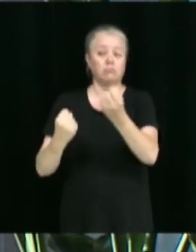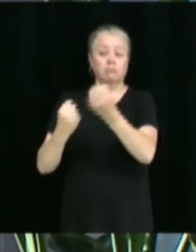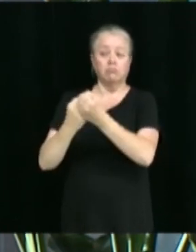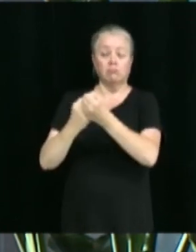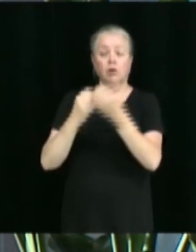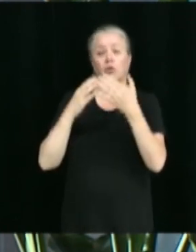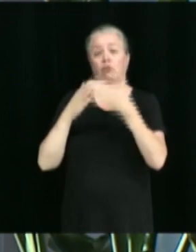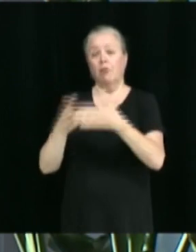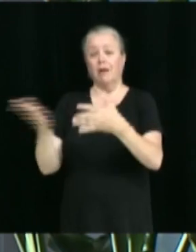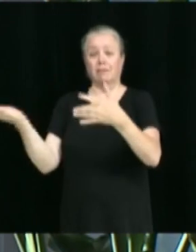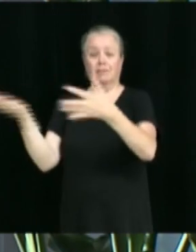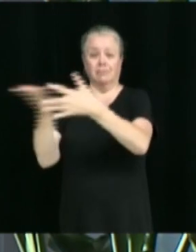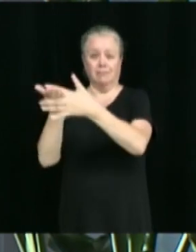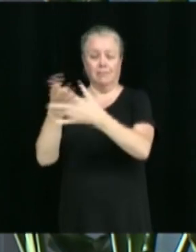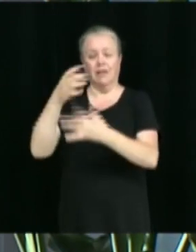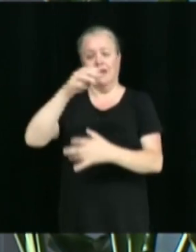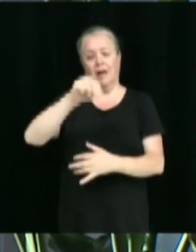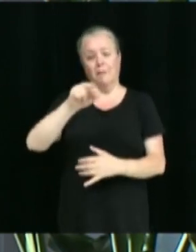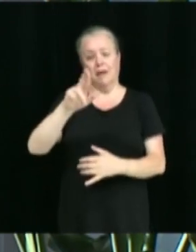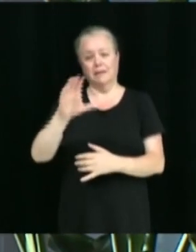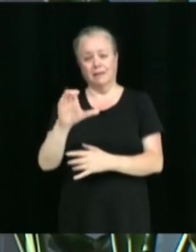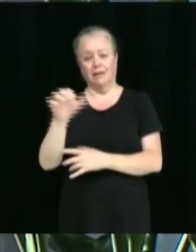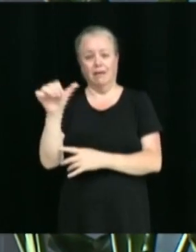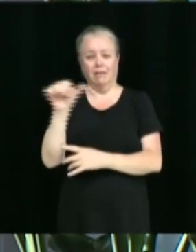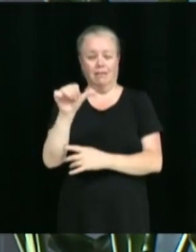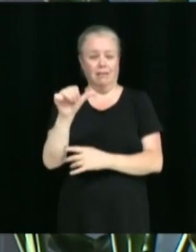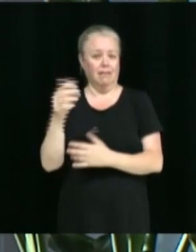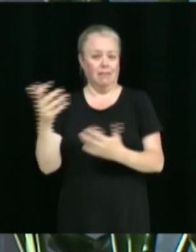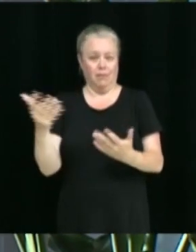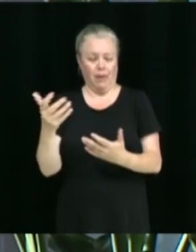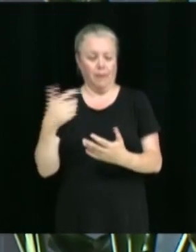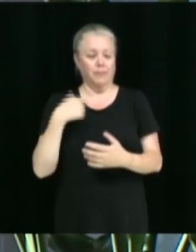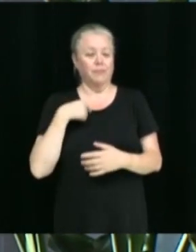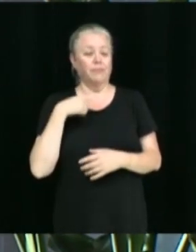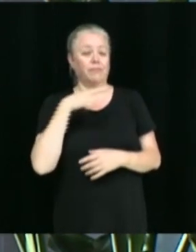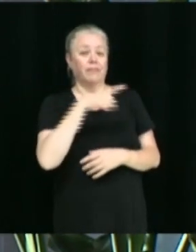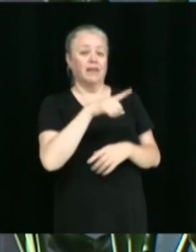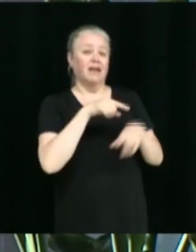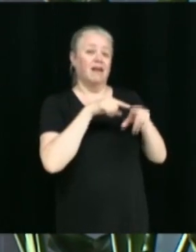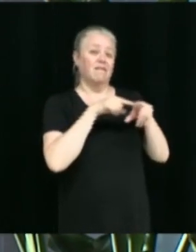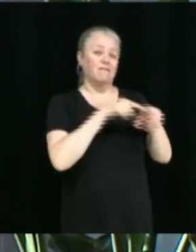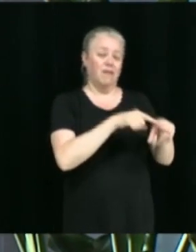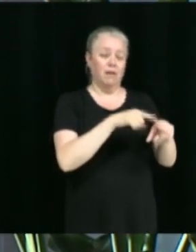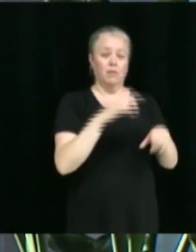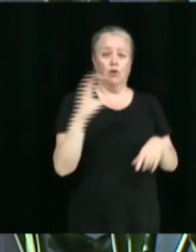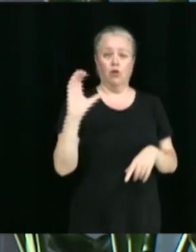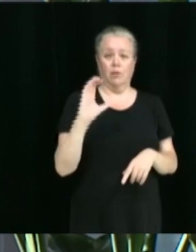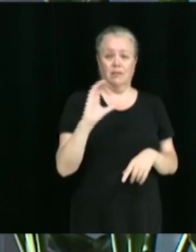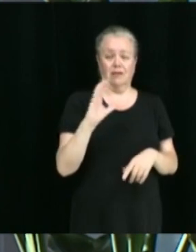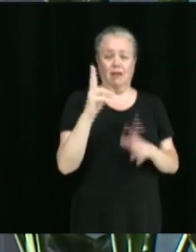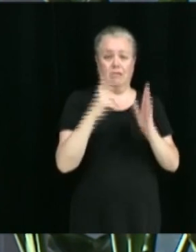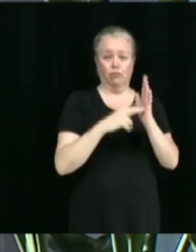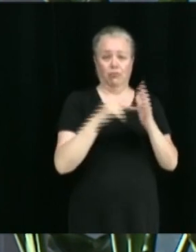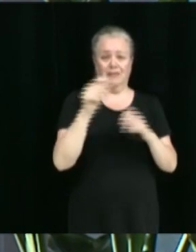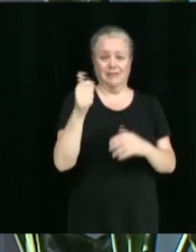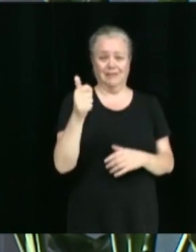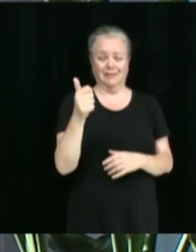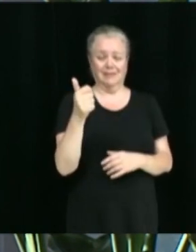une demande d'intervention à la MRC d'Artabasca et ce, à la suite d'une demande formulée par ferme Comestar 2010 Inc.